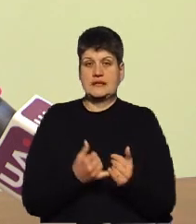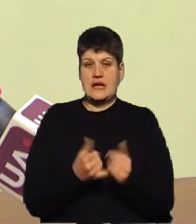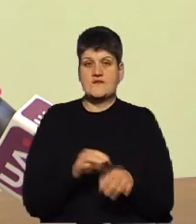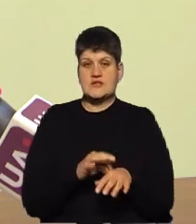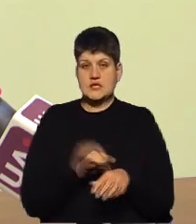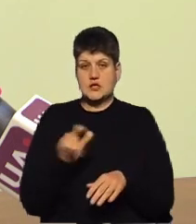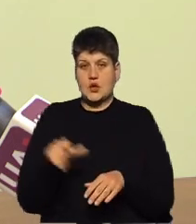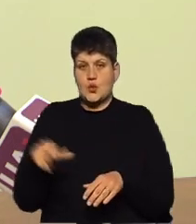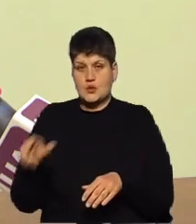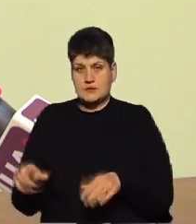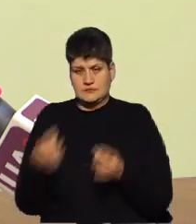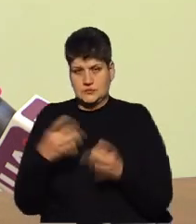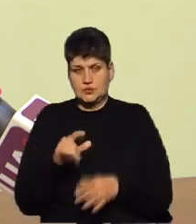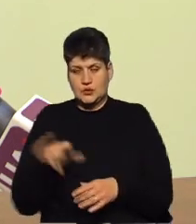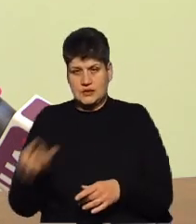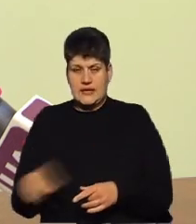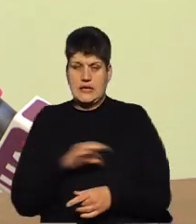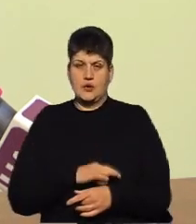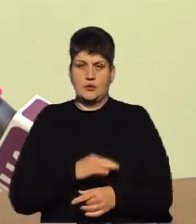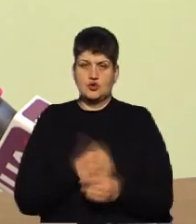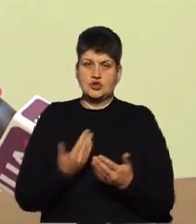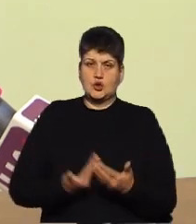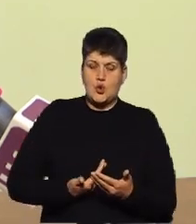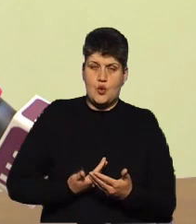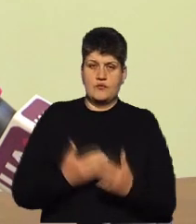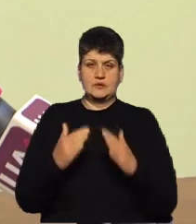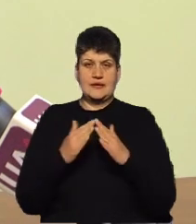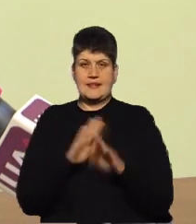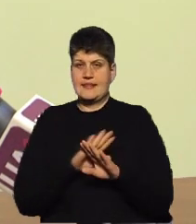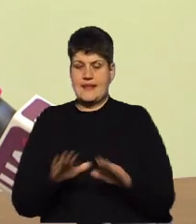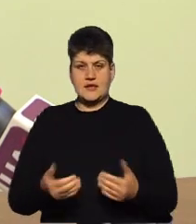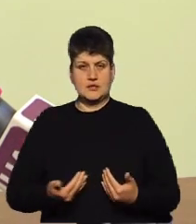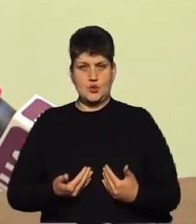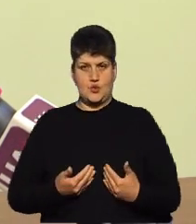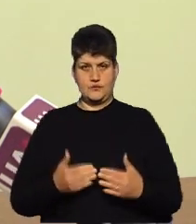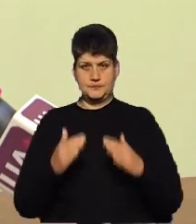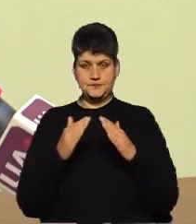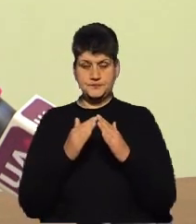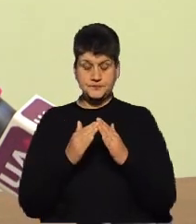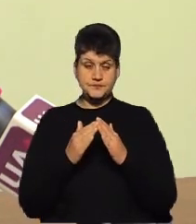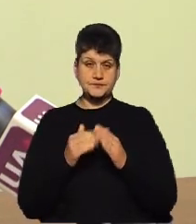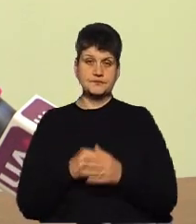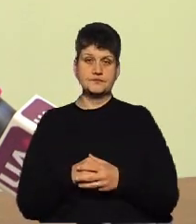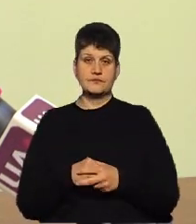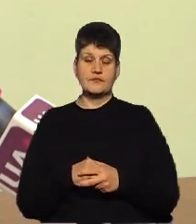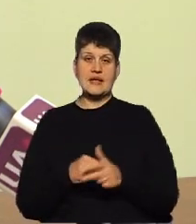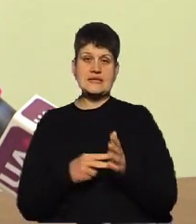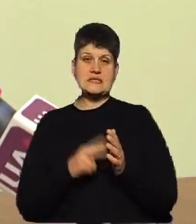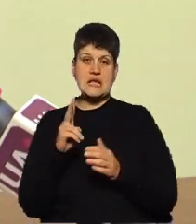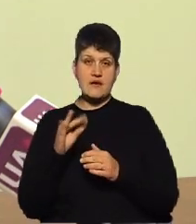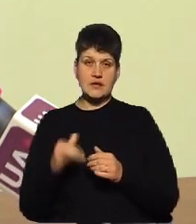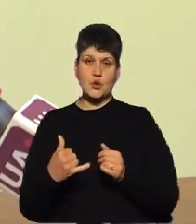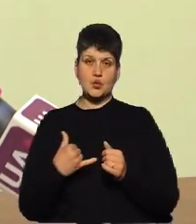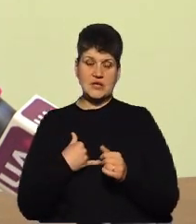юридичних, по житловій нерухомості і по нежитловій нерухомості. Ставки в нас, фактично, є